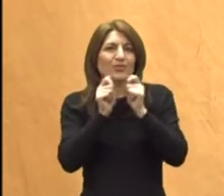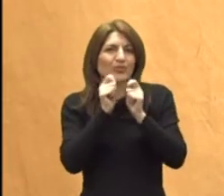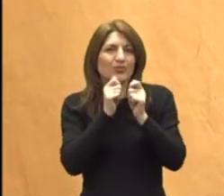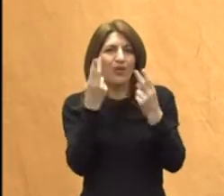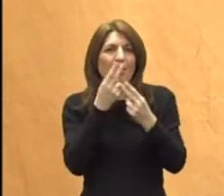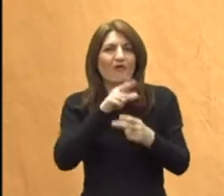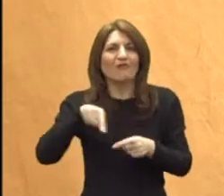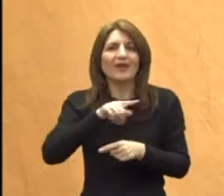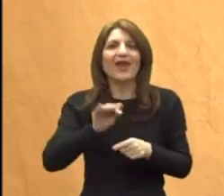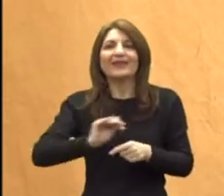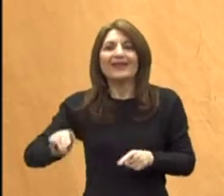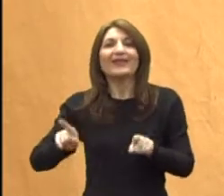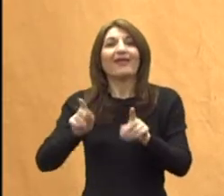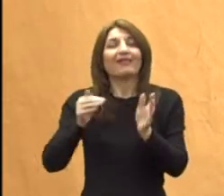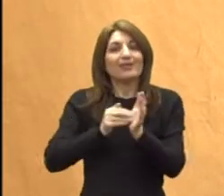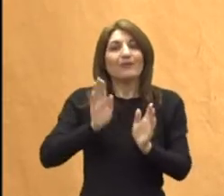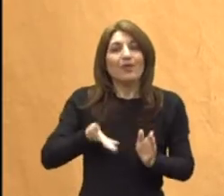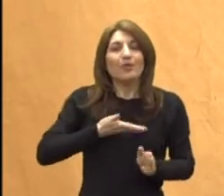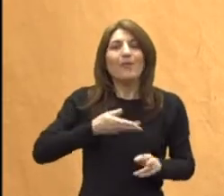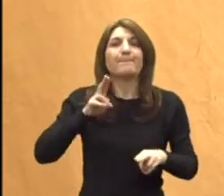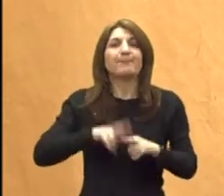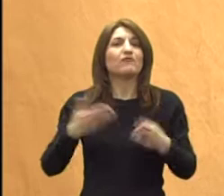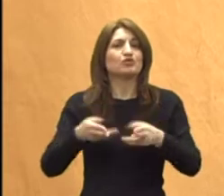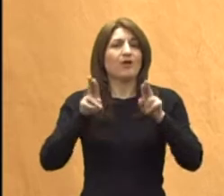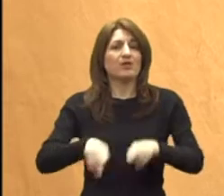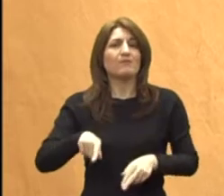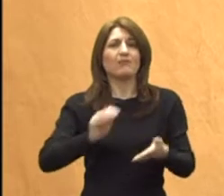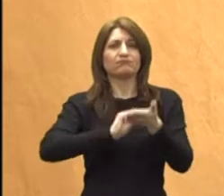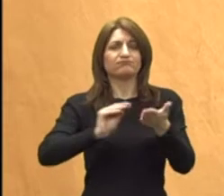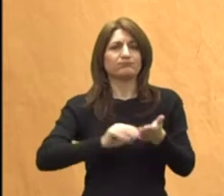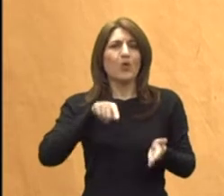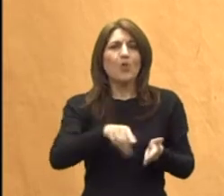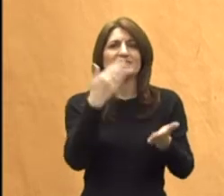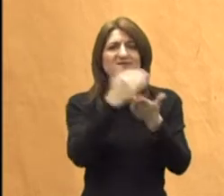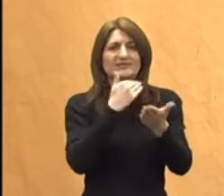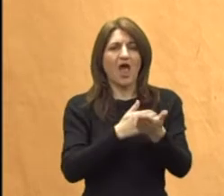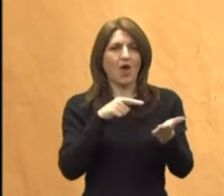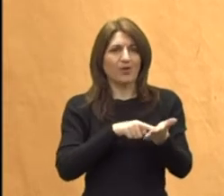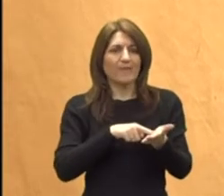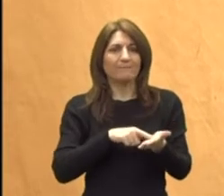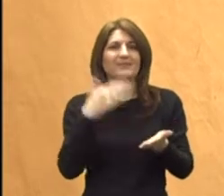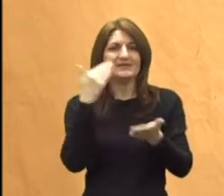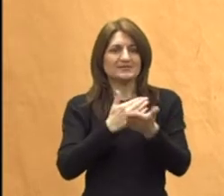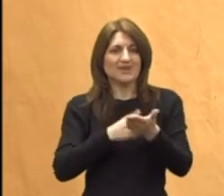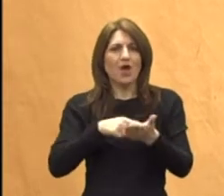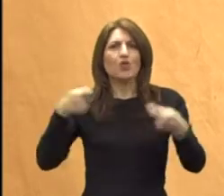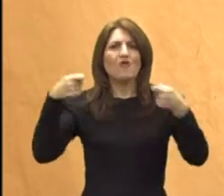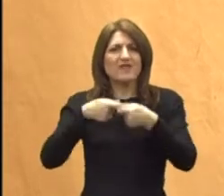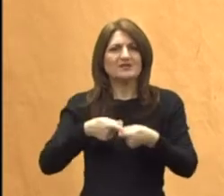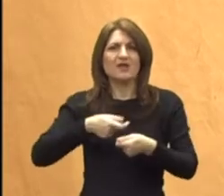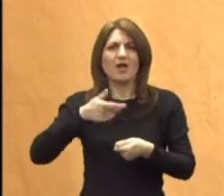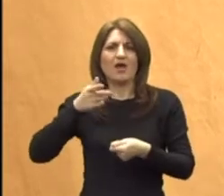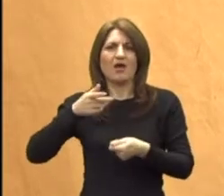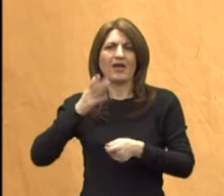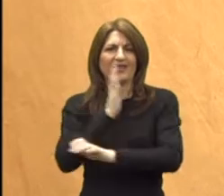ima pravo na sve što mu ovaj zakon garantira. Vi znajete da je zakon o invaliditetnim osobama,